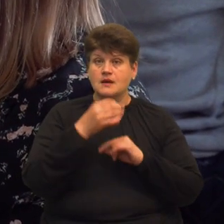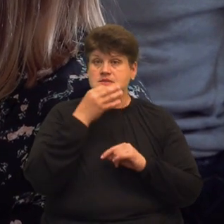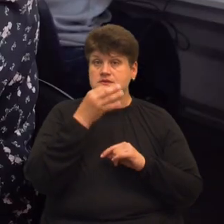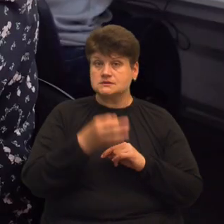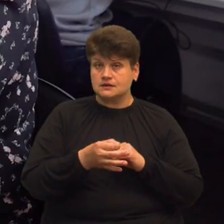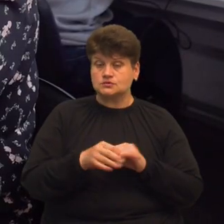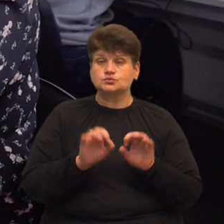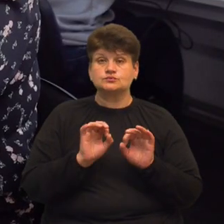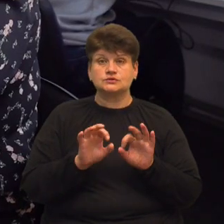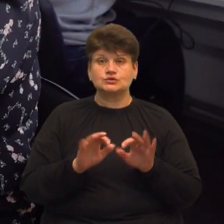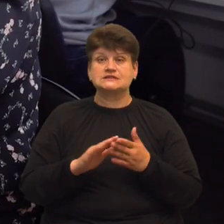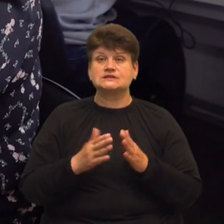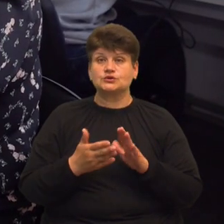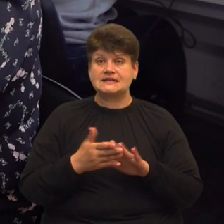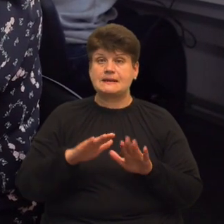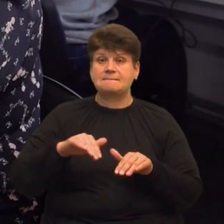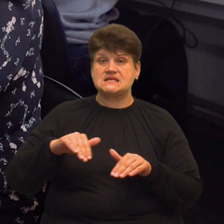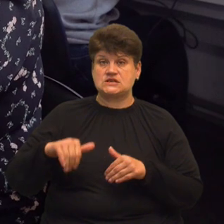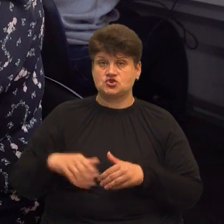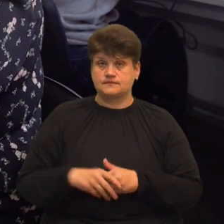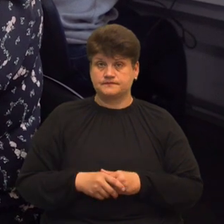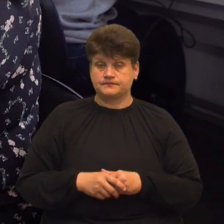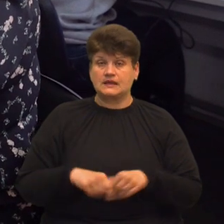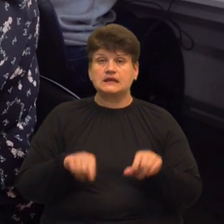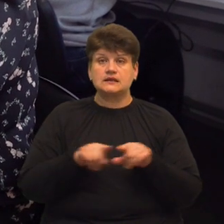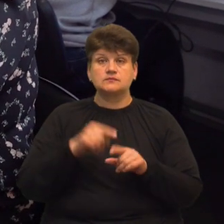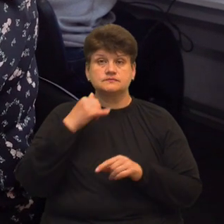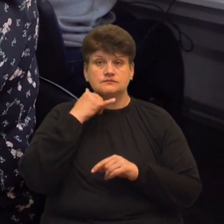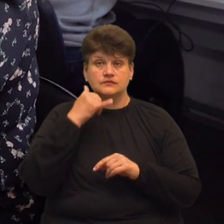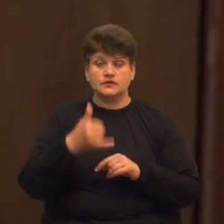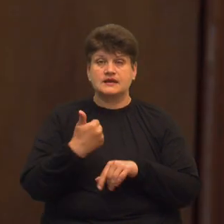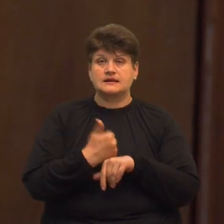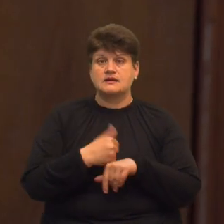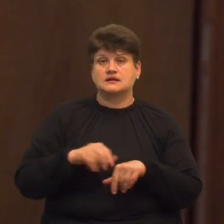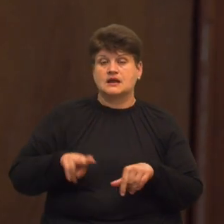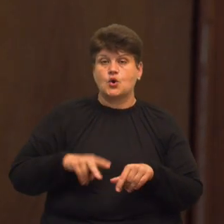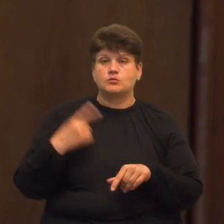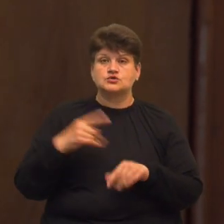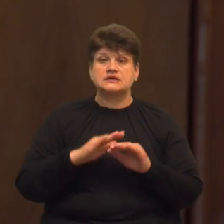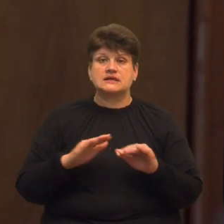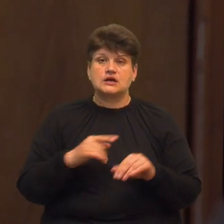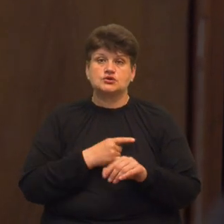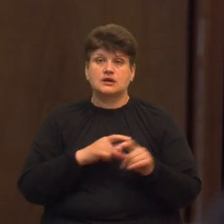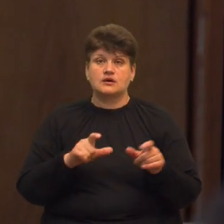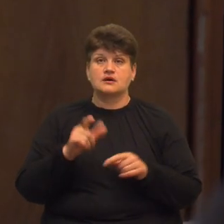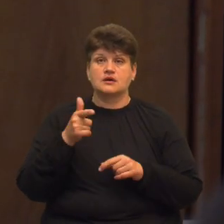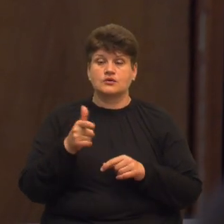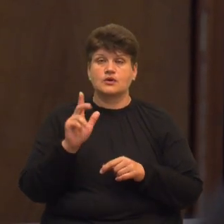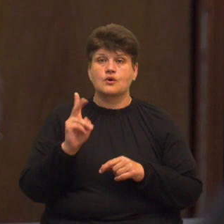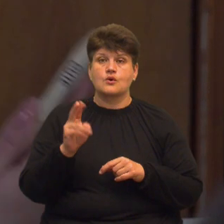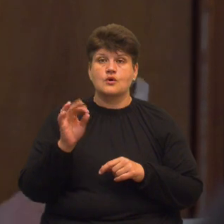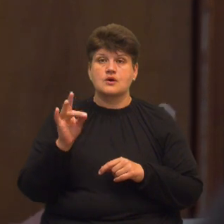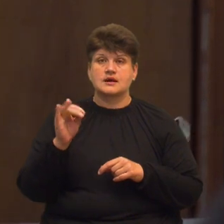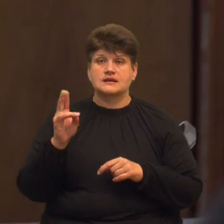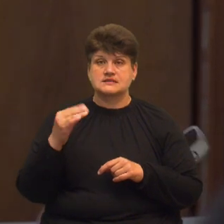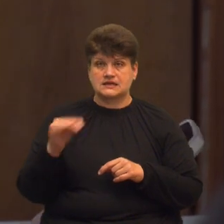прокоментують цю ситуацію пізніше. Також ми телефонували до гендиректора обласної дитячої лікарні Григорія Корицького. Він сказав,